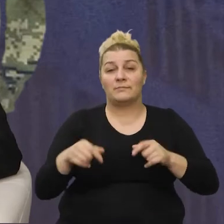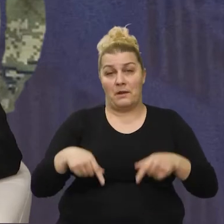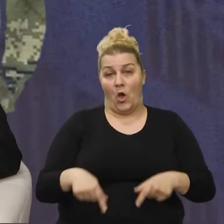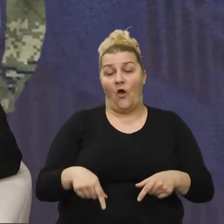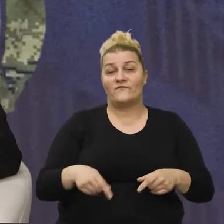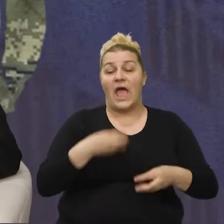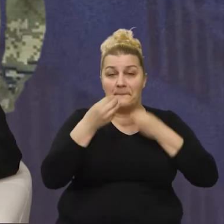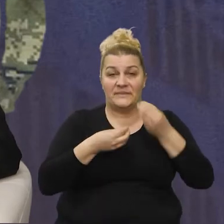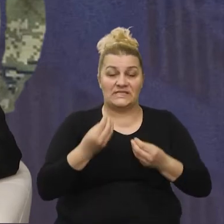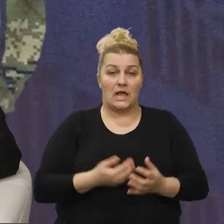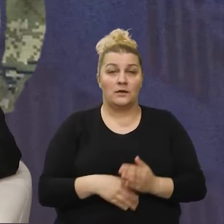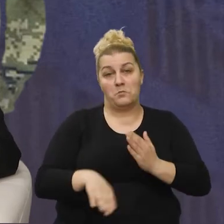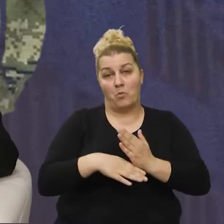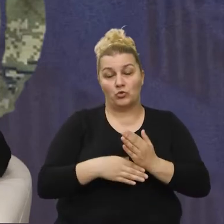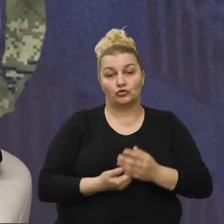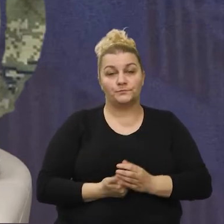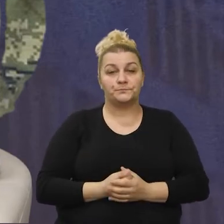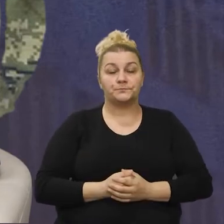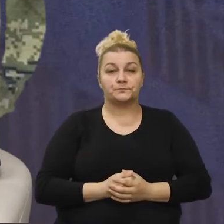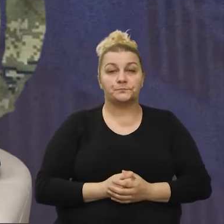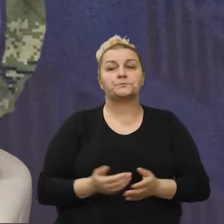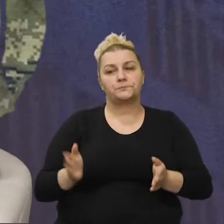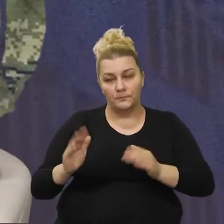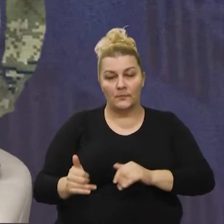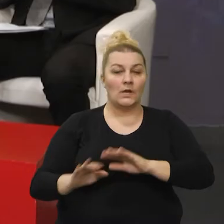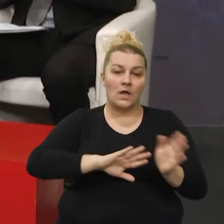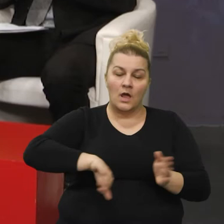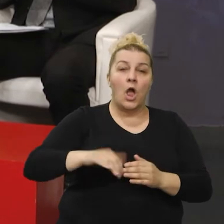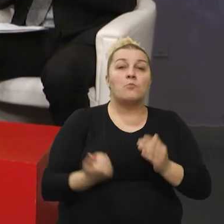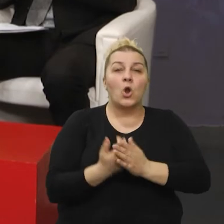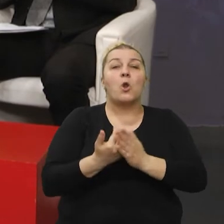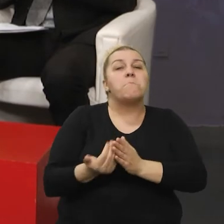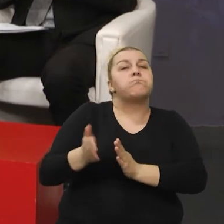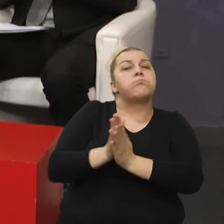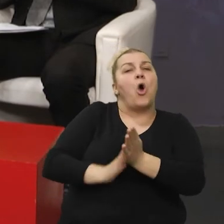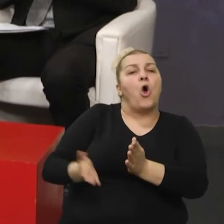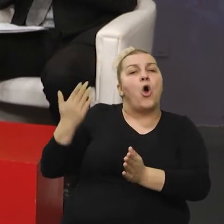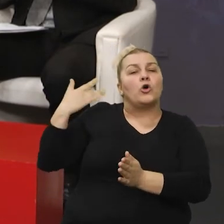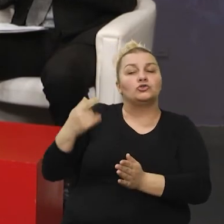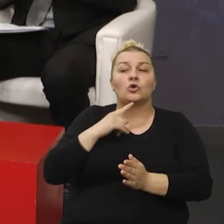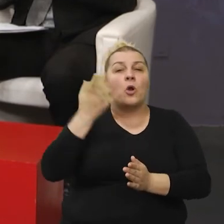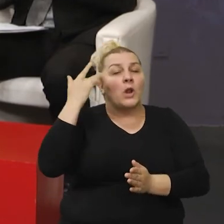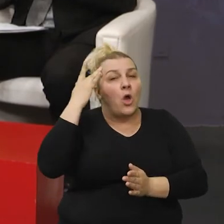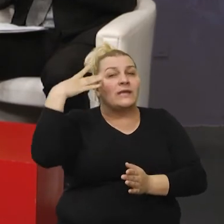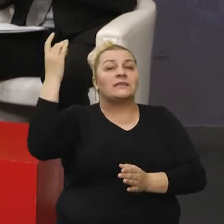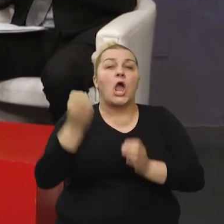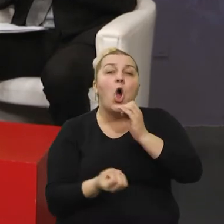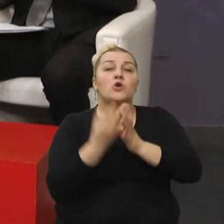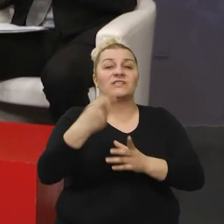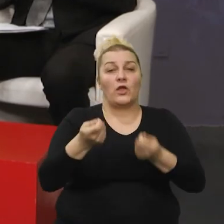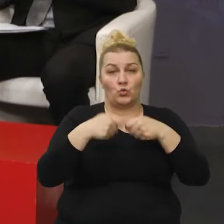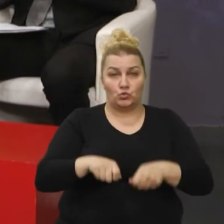emisije. Ajmo mi na one početke, tko su bili roku inicijatori ideje o osnivanju ove udruge? Da,